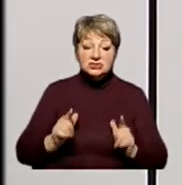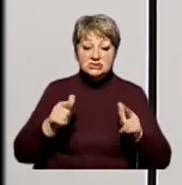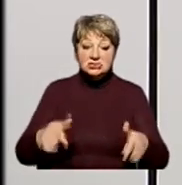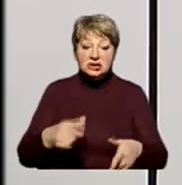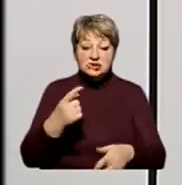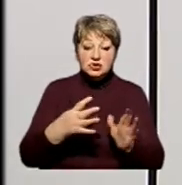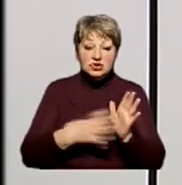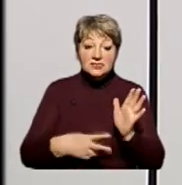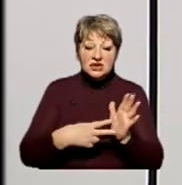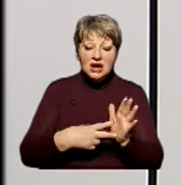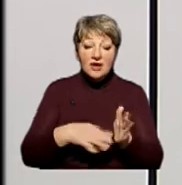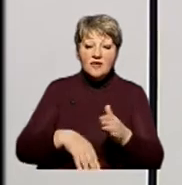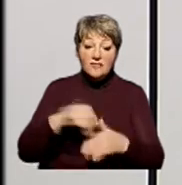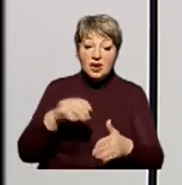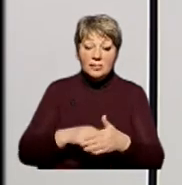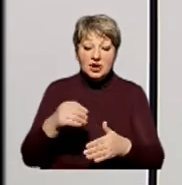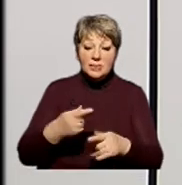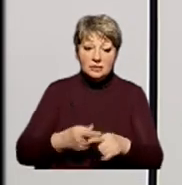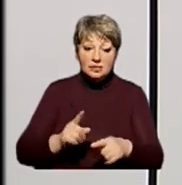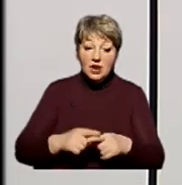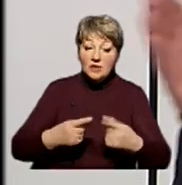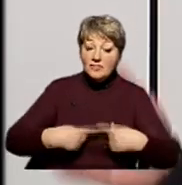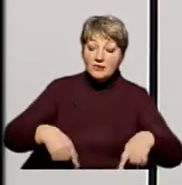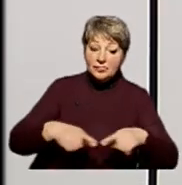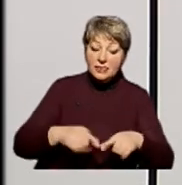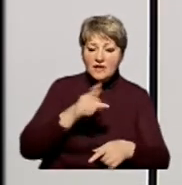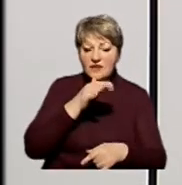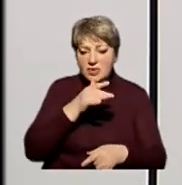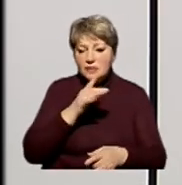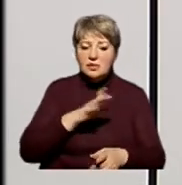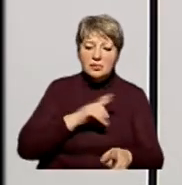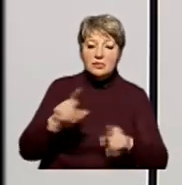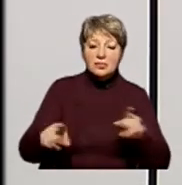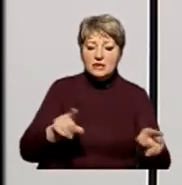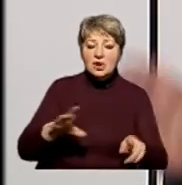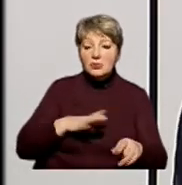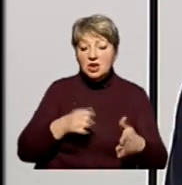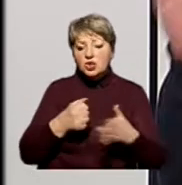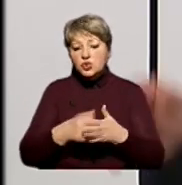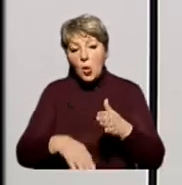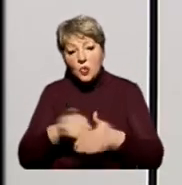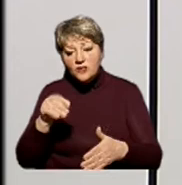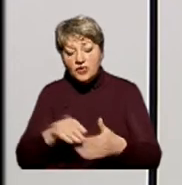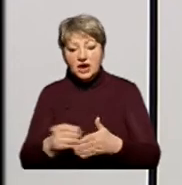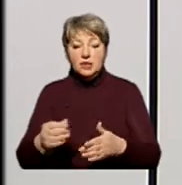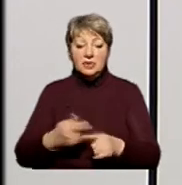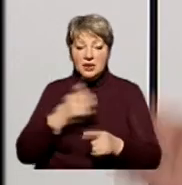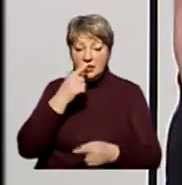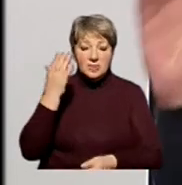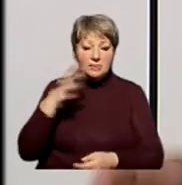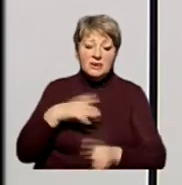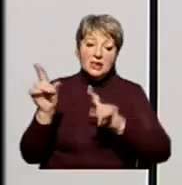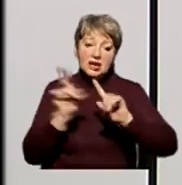цьому округу, що вибори саме на 197-му округу. Тобто, в час від часу в Україні відбуваються якісь довибори. Недавно були на